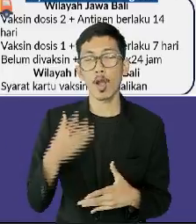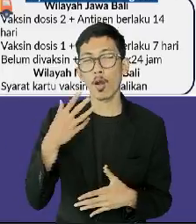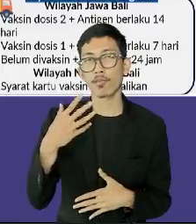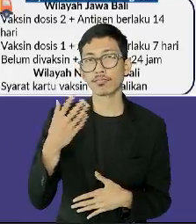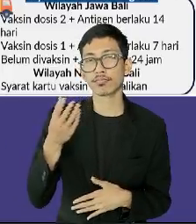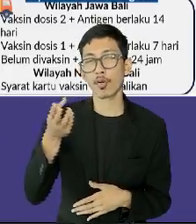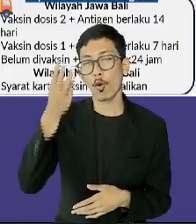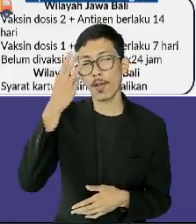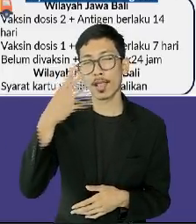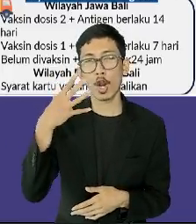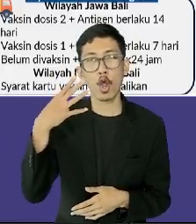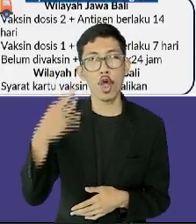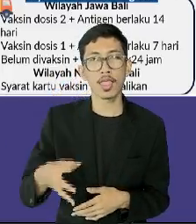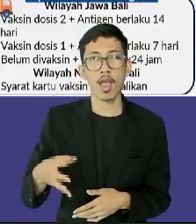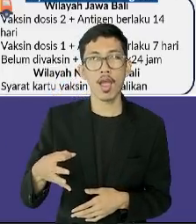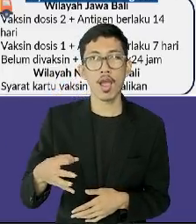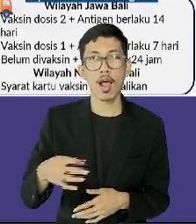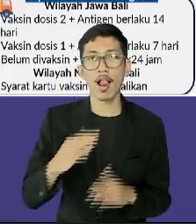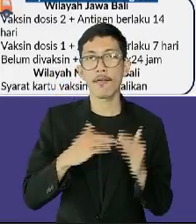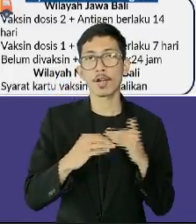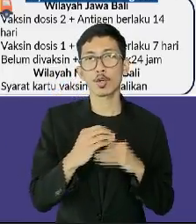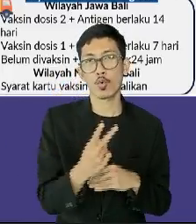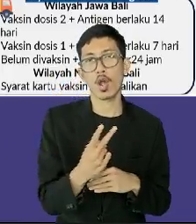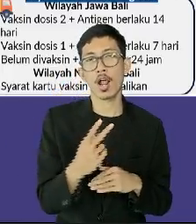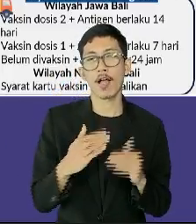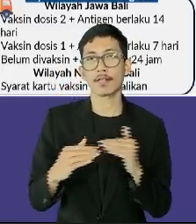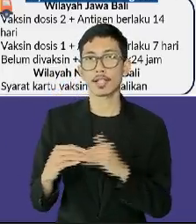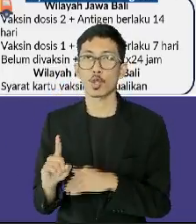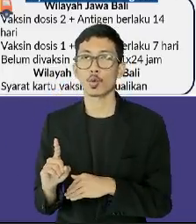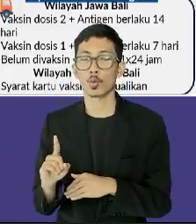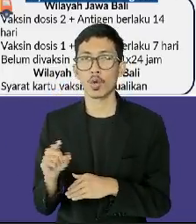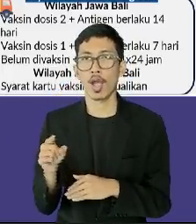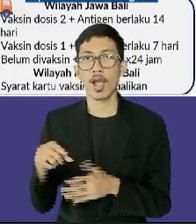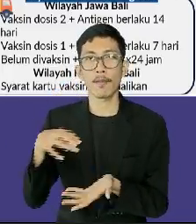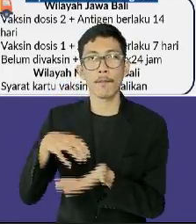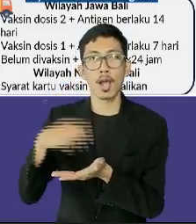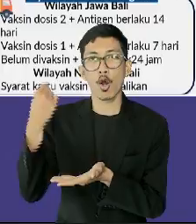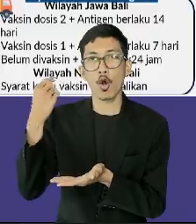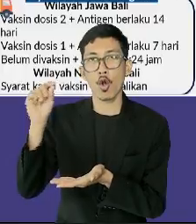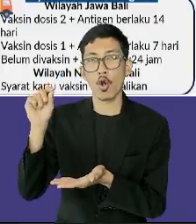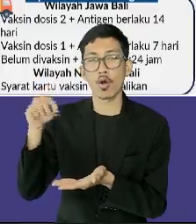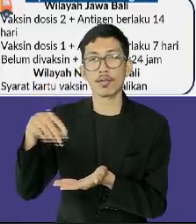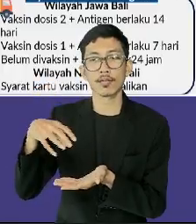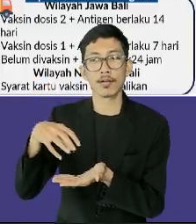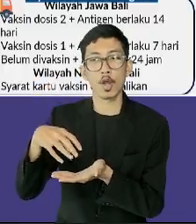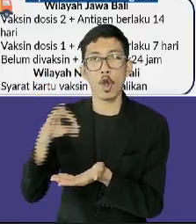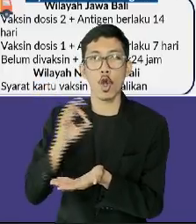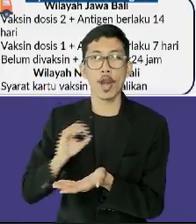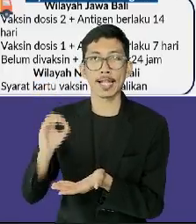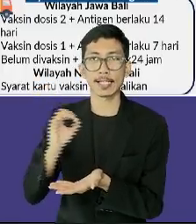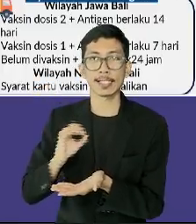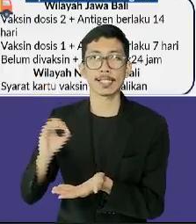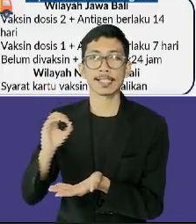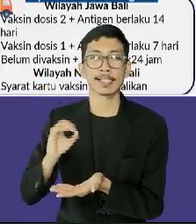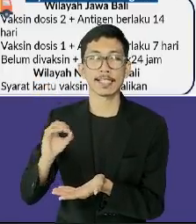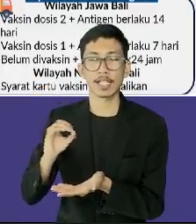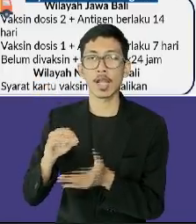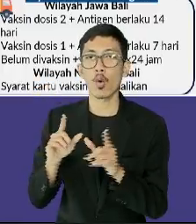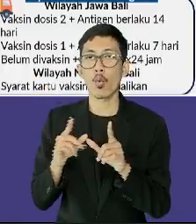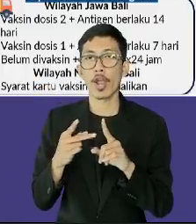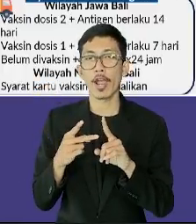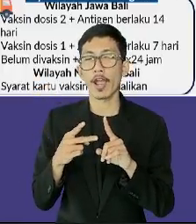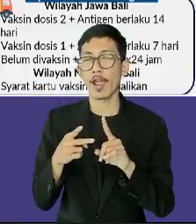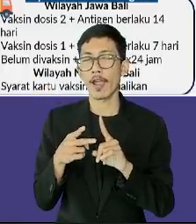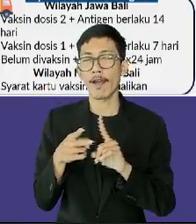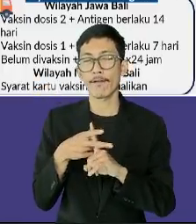2 dan level 1, pertama, yaitu kegiatan perkantoran di zona oranye dapat menerapkan WFO